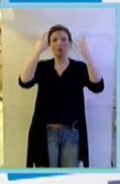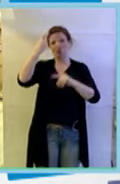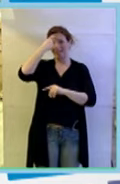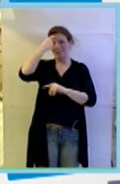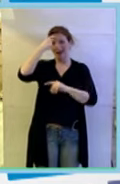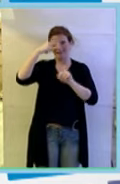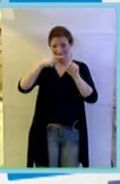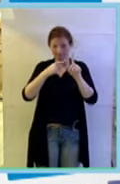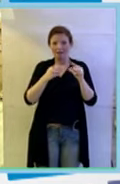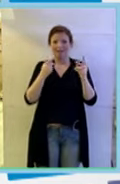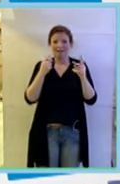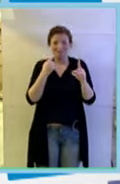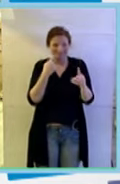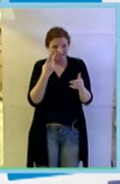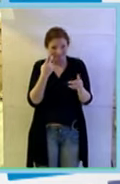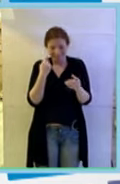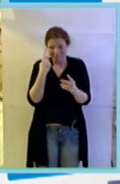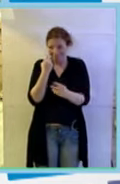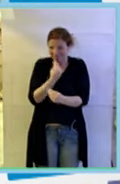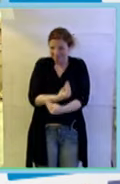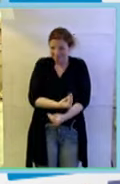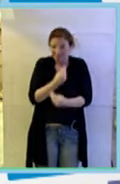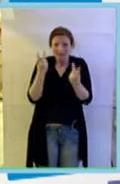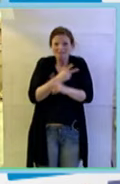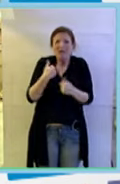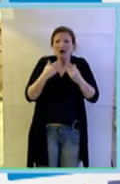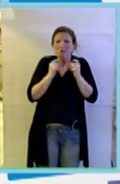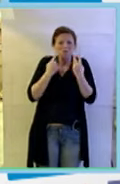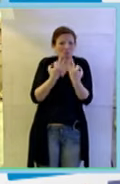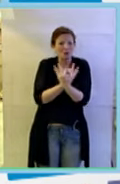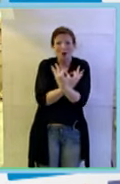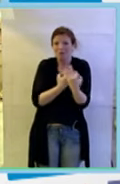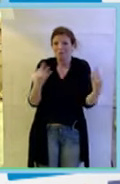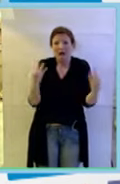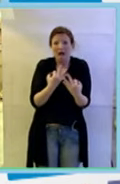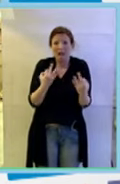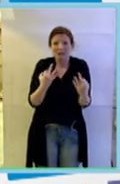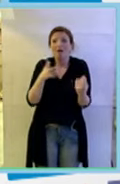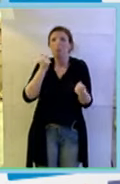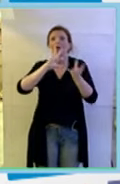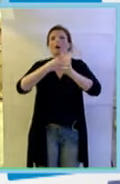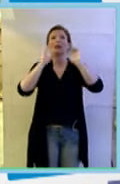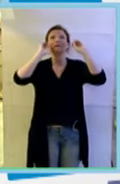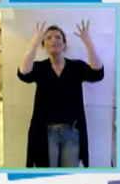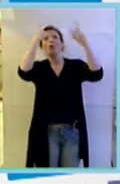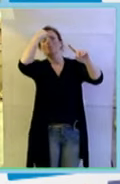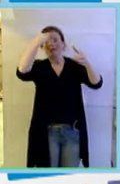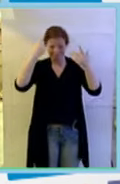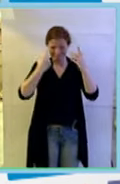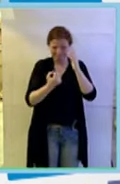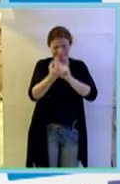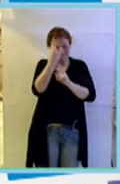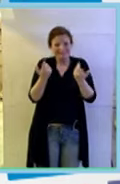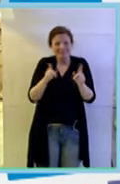mind ma vi pare a voi una che ha fatto una cosa normale che cosa diventa revolutionary mind quindi